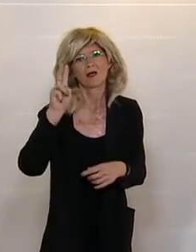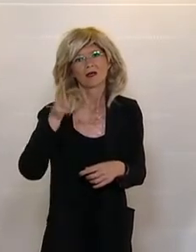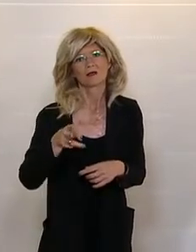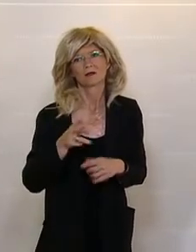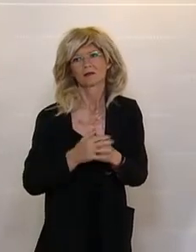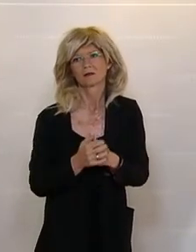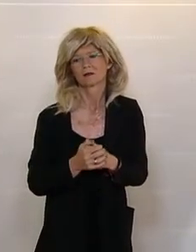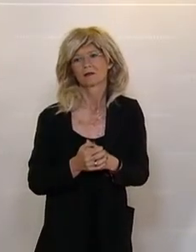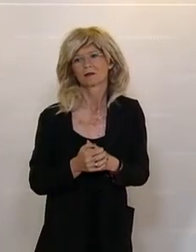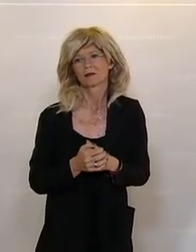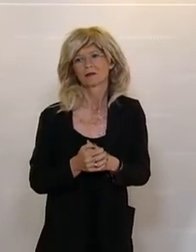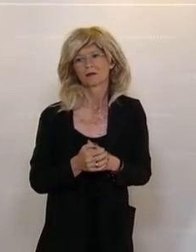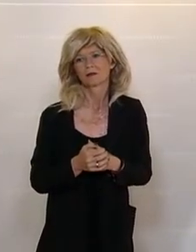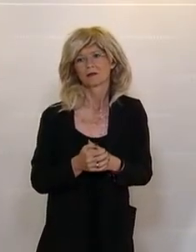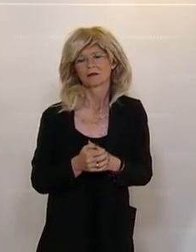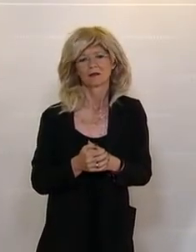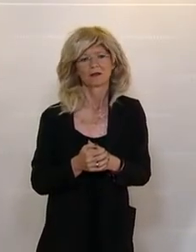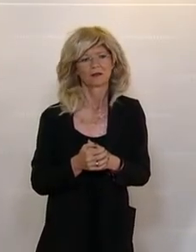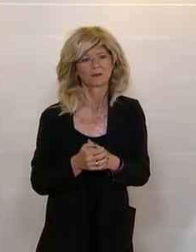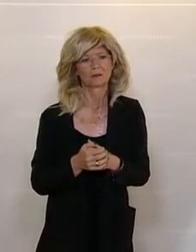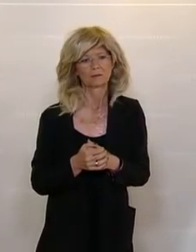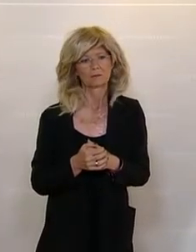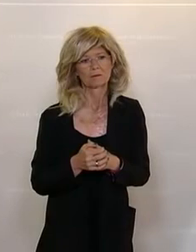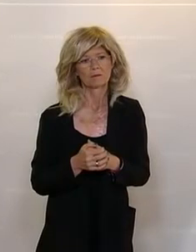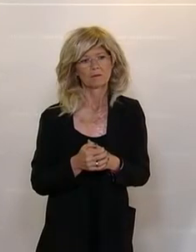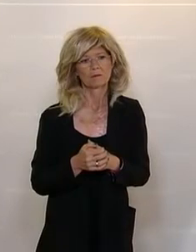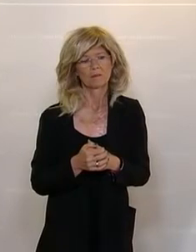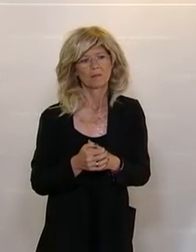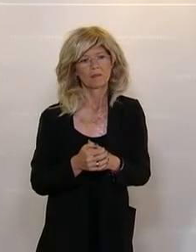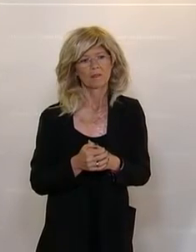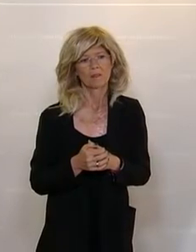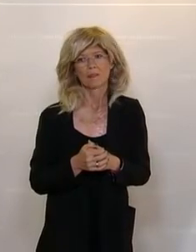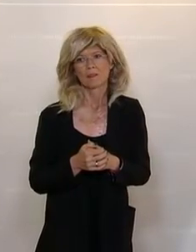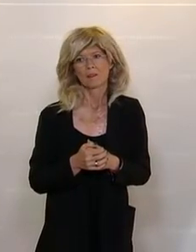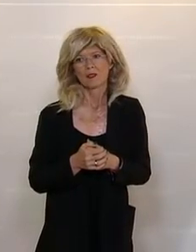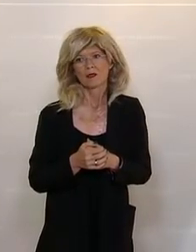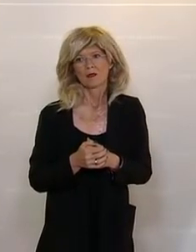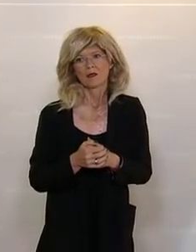Auch Eva-Marie Himmelbauer von der ÖVP freut sich über die konstruktive Zusammenarbeit aller Fraktionen beim Thema Gewaltschutz.